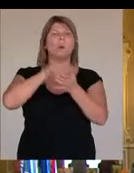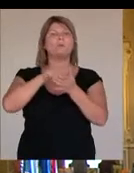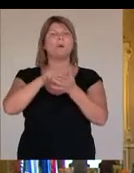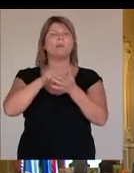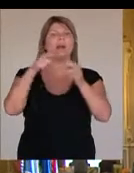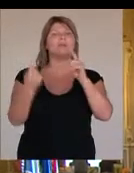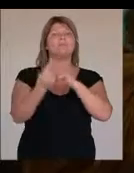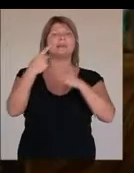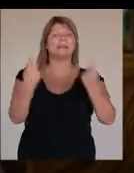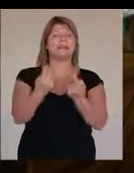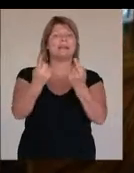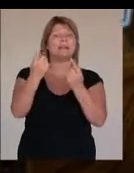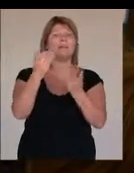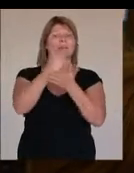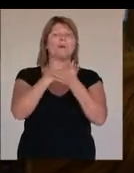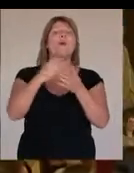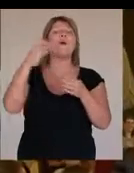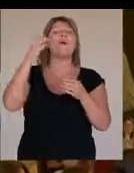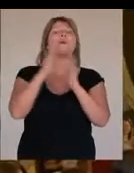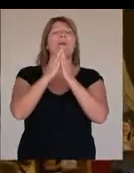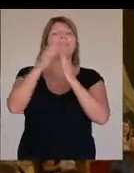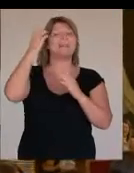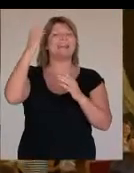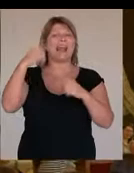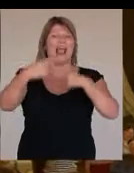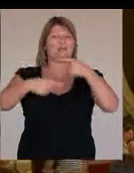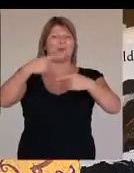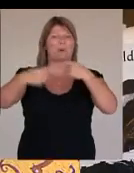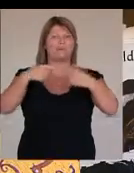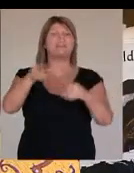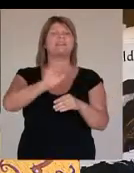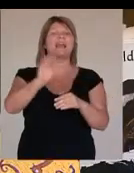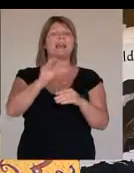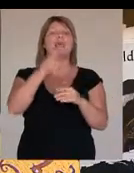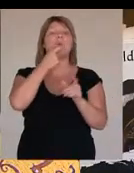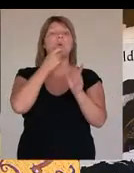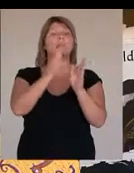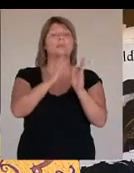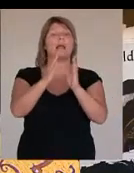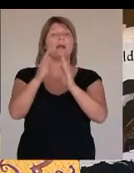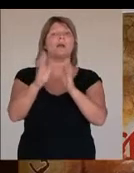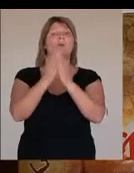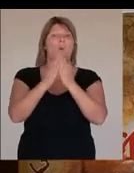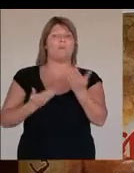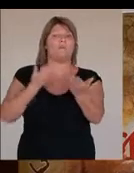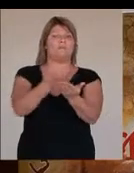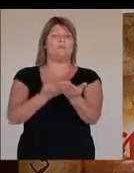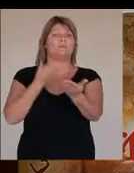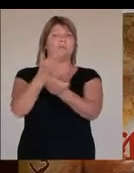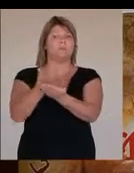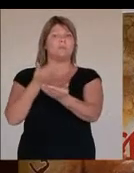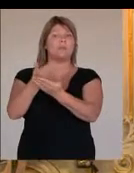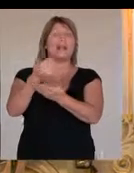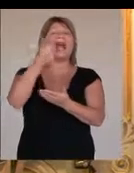központilag meghirdetett program az úgynevezett könyvkirály sorozat. Ennek keretében a gyerekeknek korosztályok szerint könyveket ajánlanak,